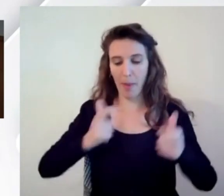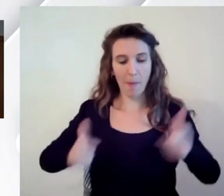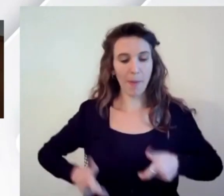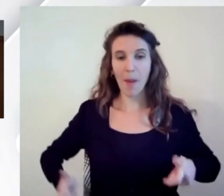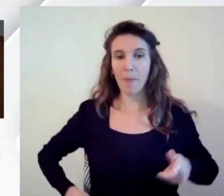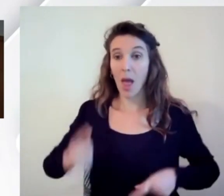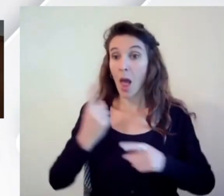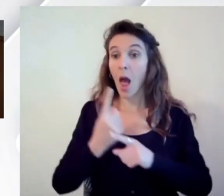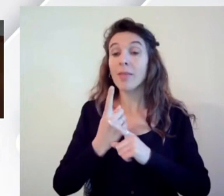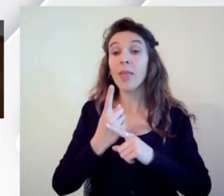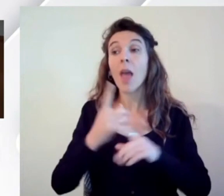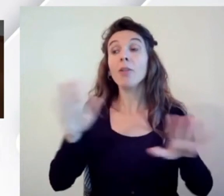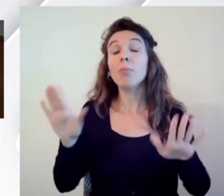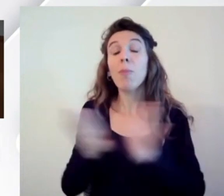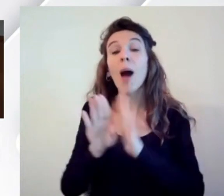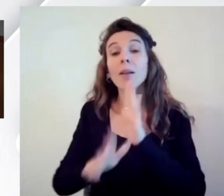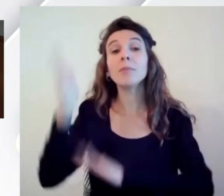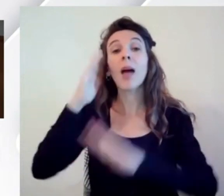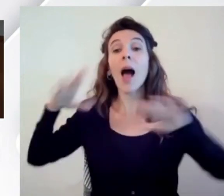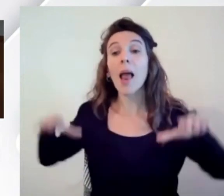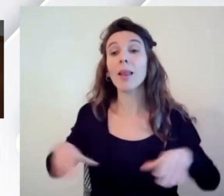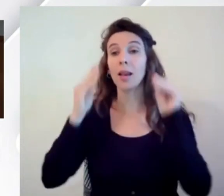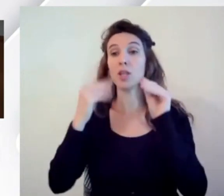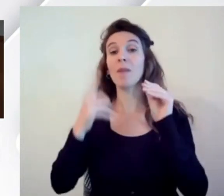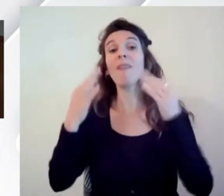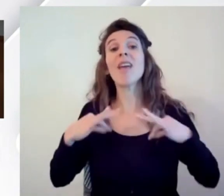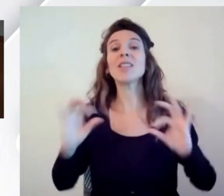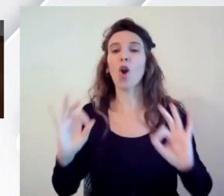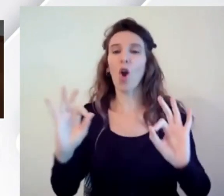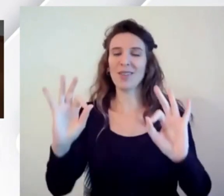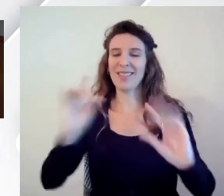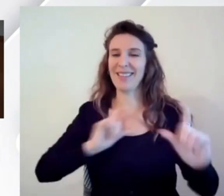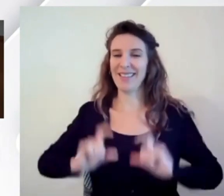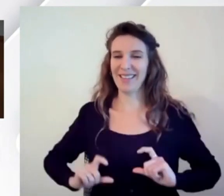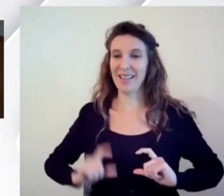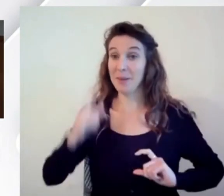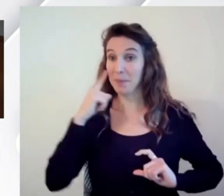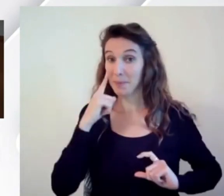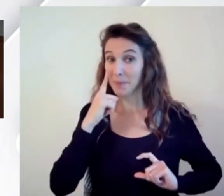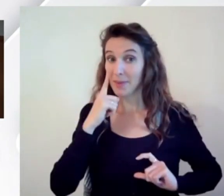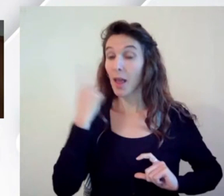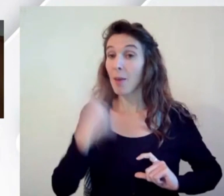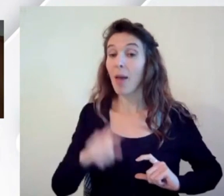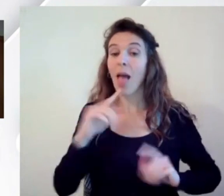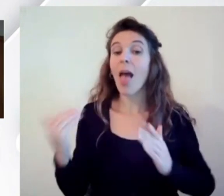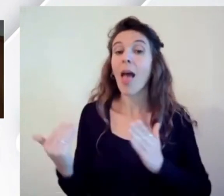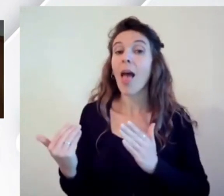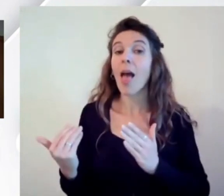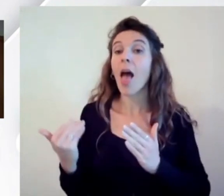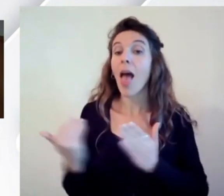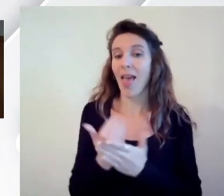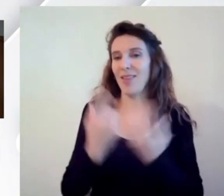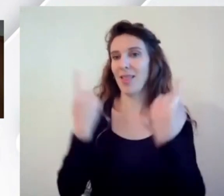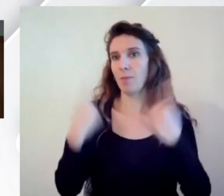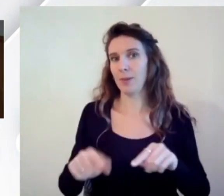dobbiamo fare il vestitino dall'erchino ed evitare che ciò avvenga quindi